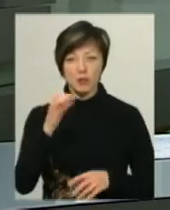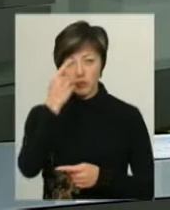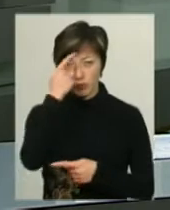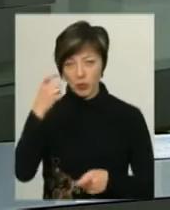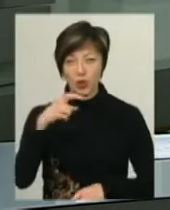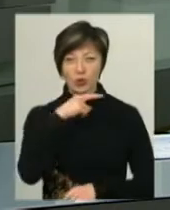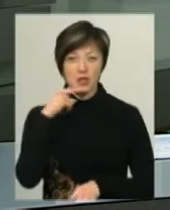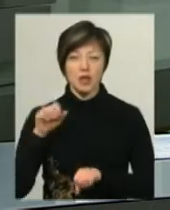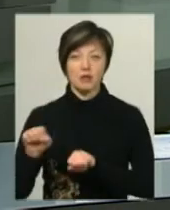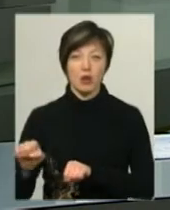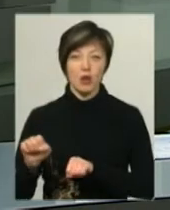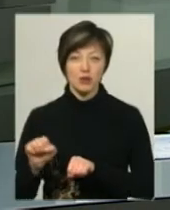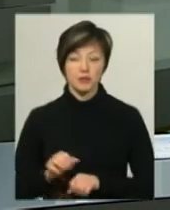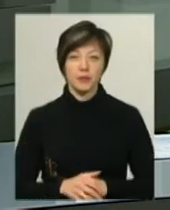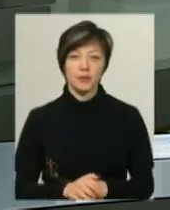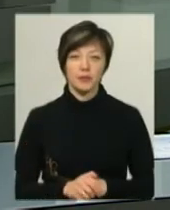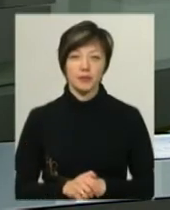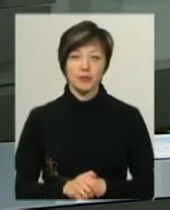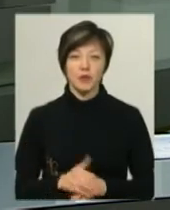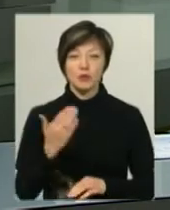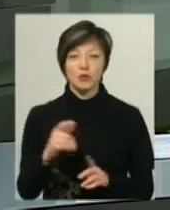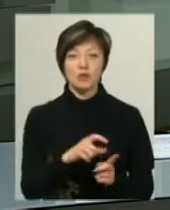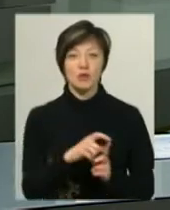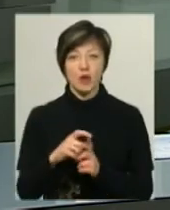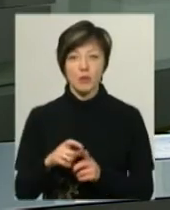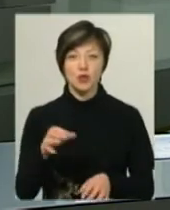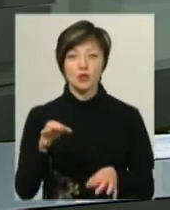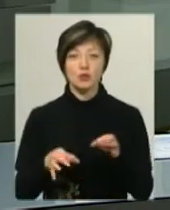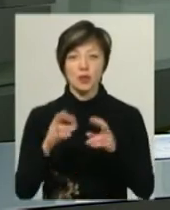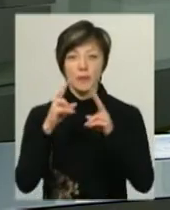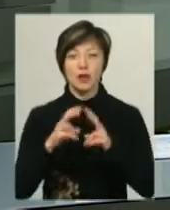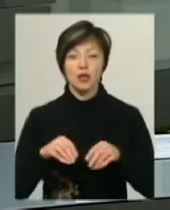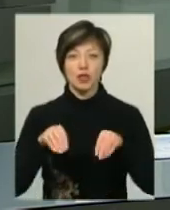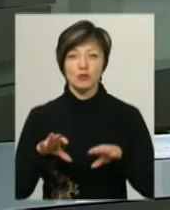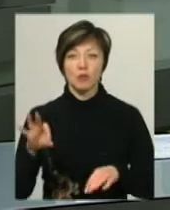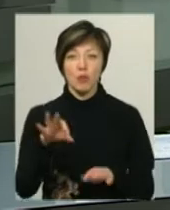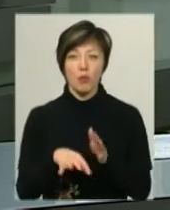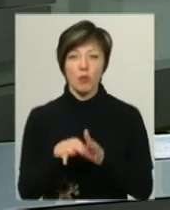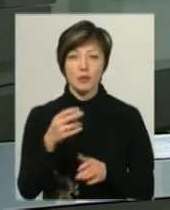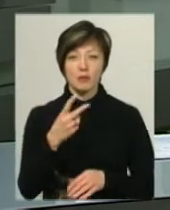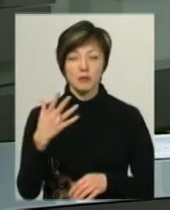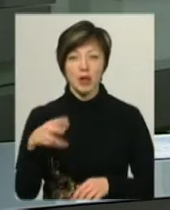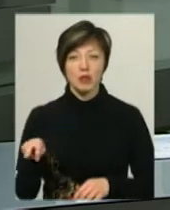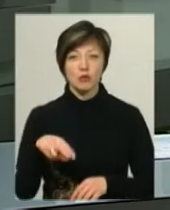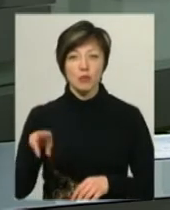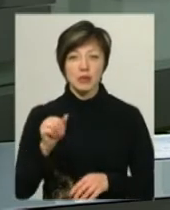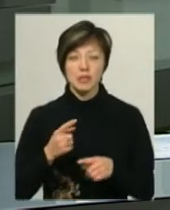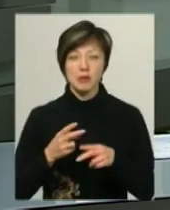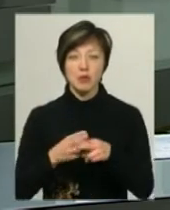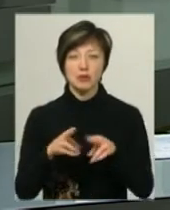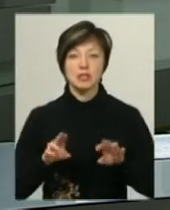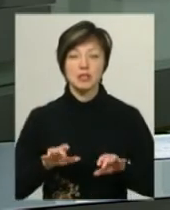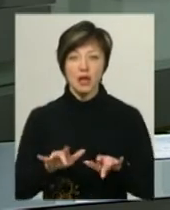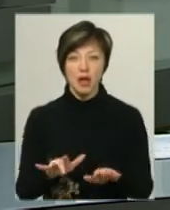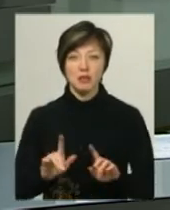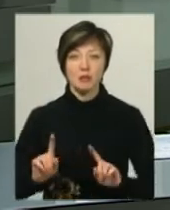повідомляє російський адвокат Ніколай Полозов. За його словами, судді переглянуть рішення про обраний 25 листопада запобіжний захід